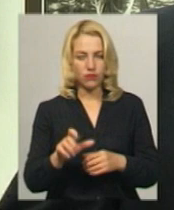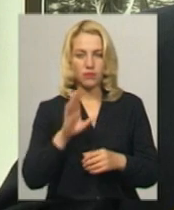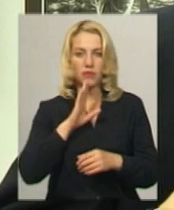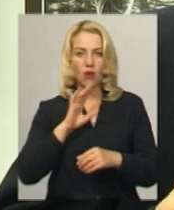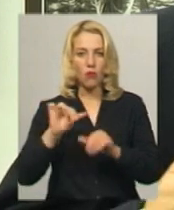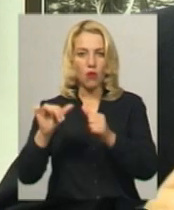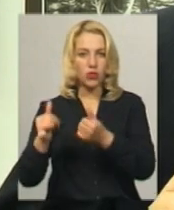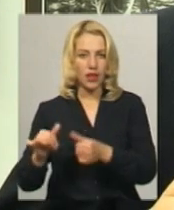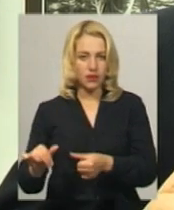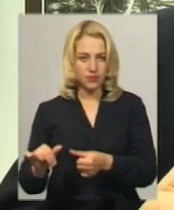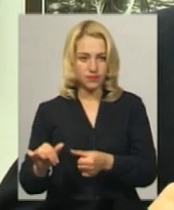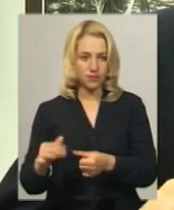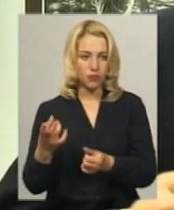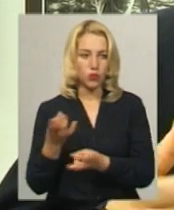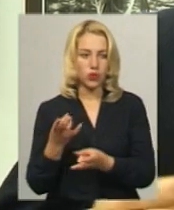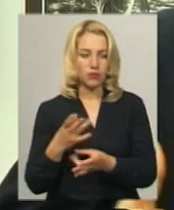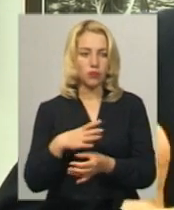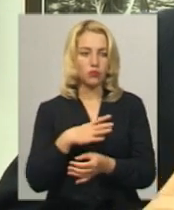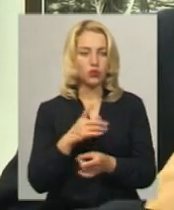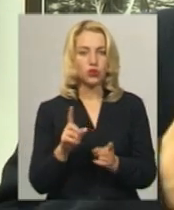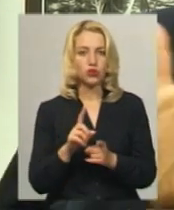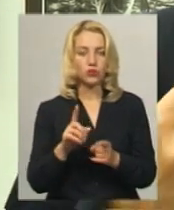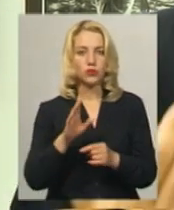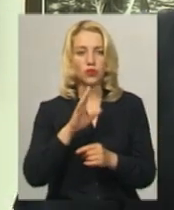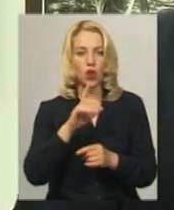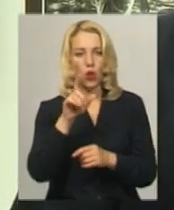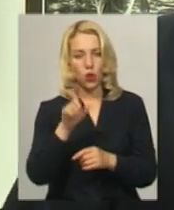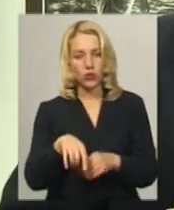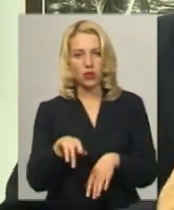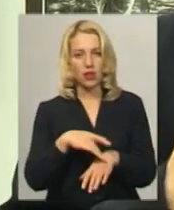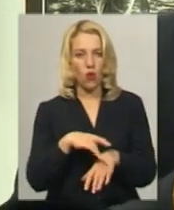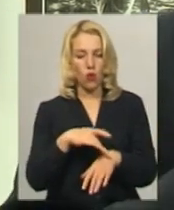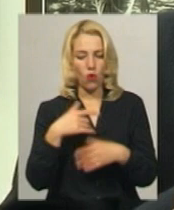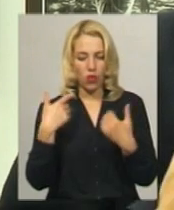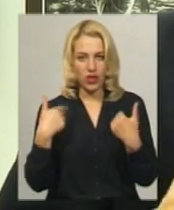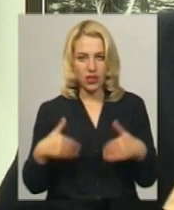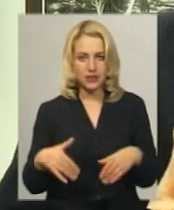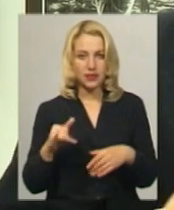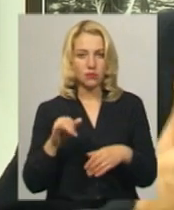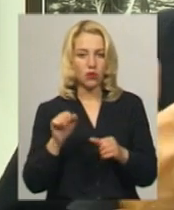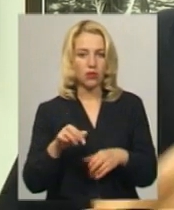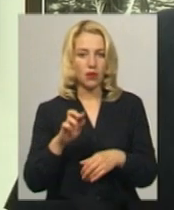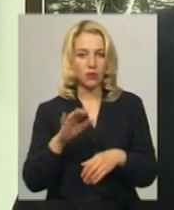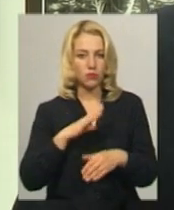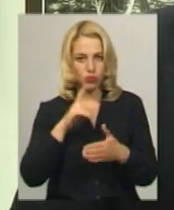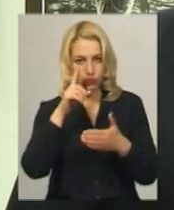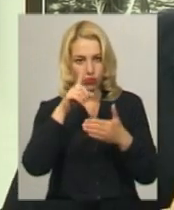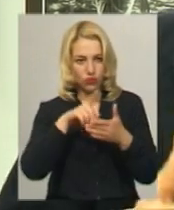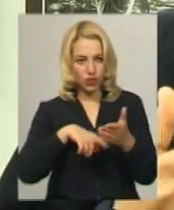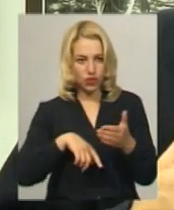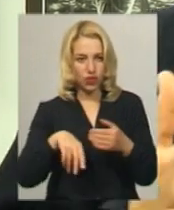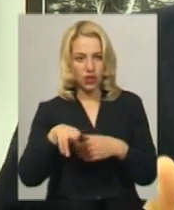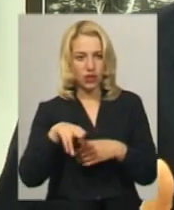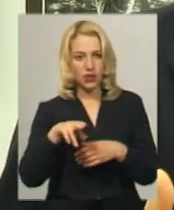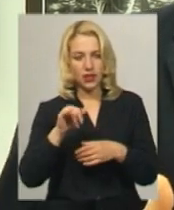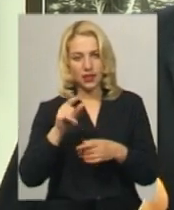потрібно, щоб людина оголилась і повинна була бути певна довіра і